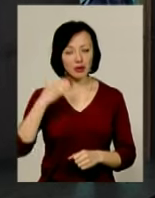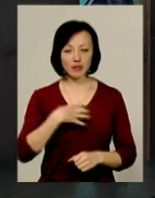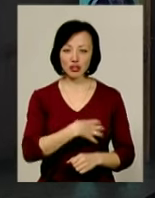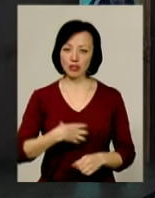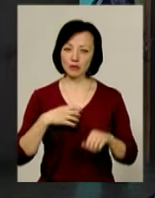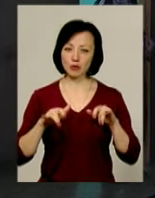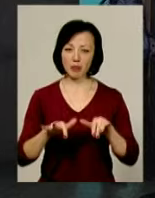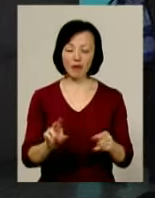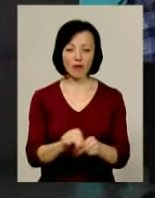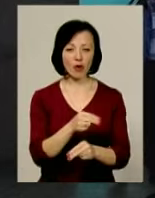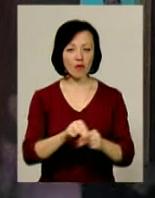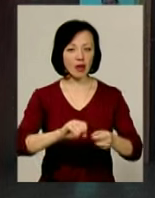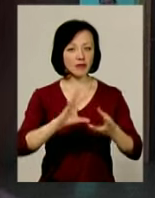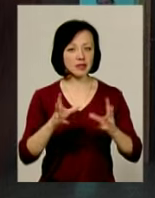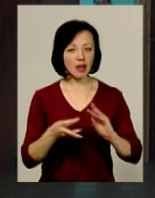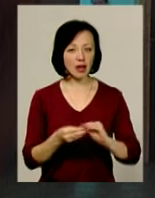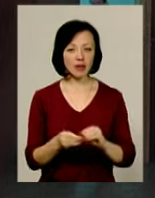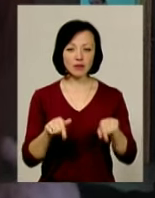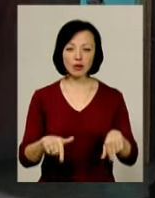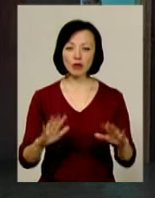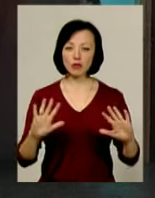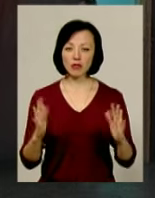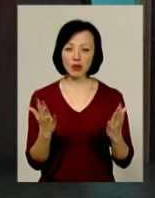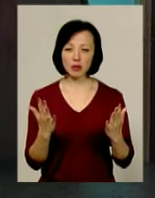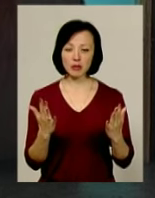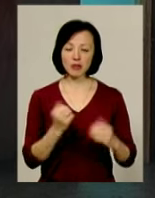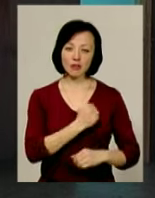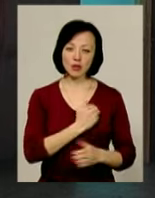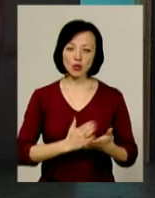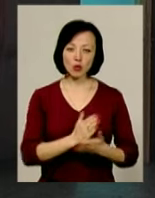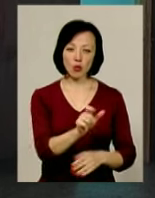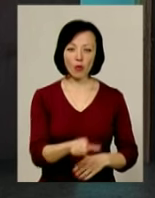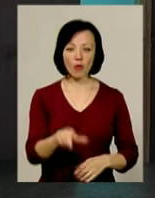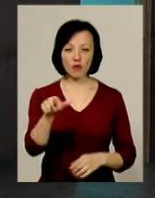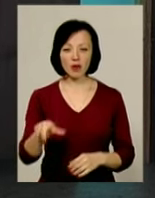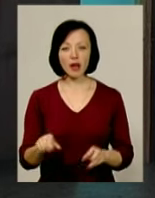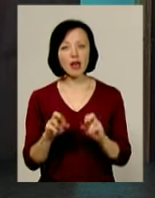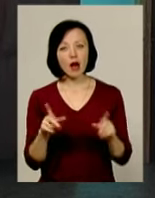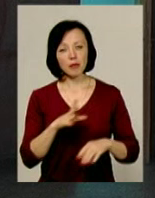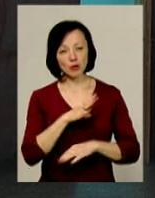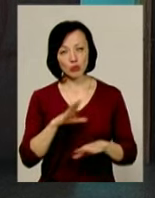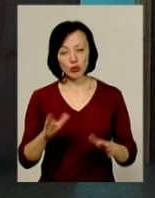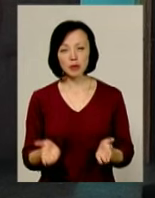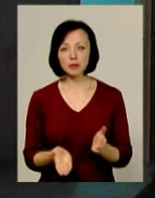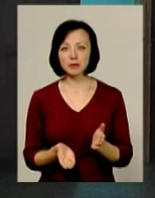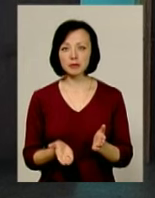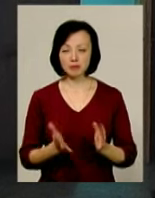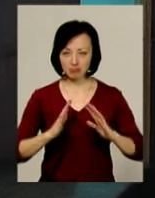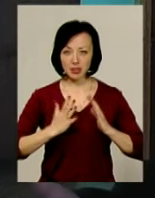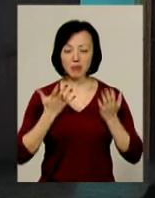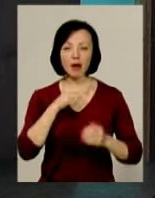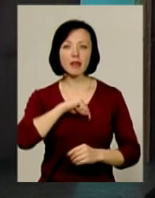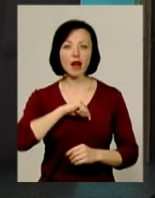важливу справу виховання взагалі. В даному випадку і військових. Як би там не було, а підіймаю, підіймаю